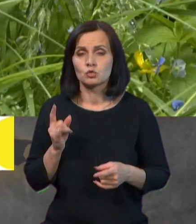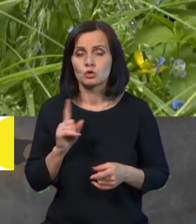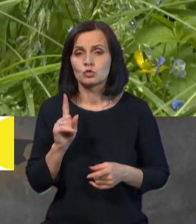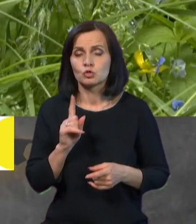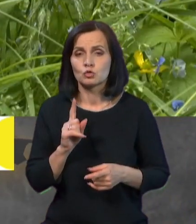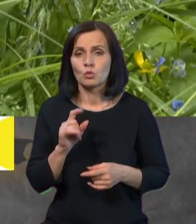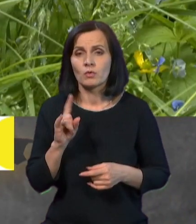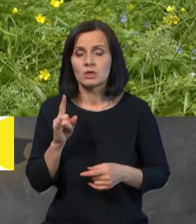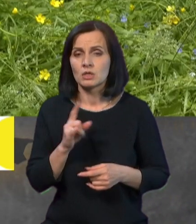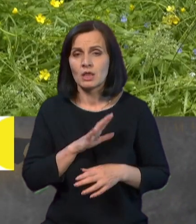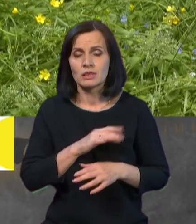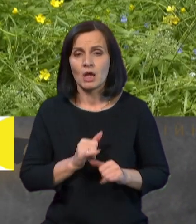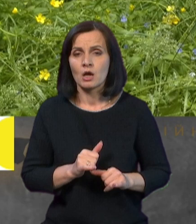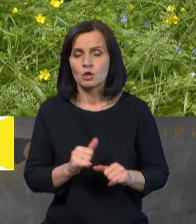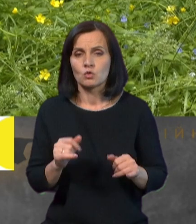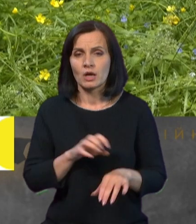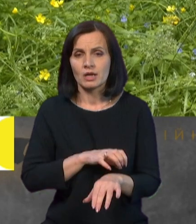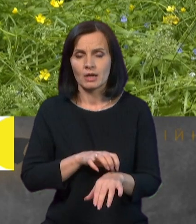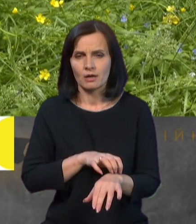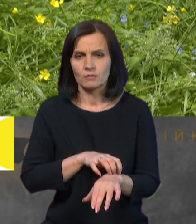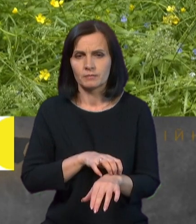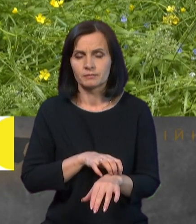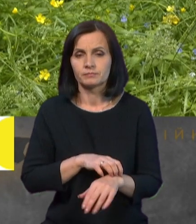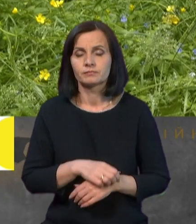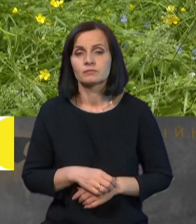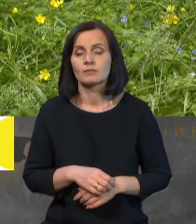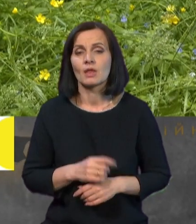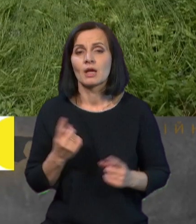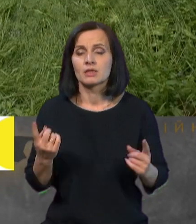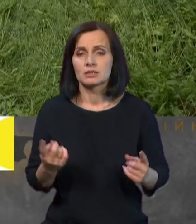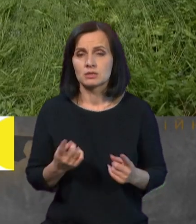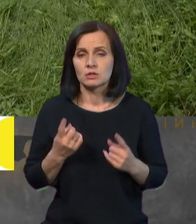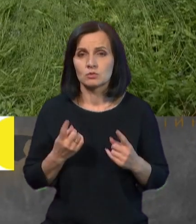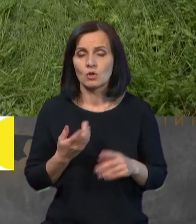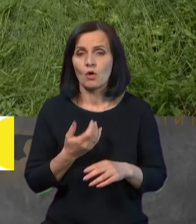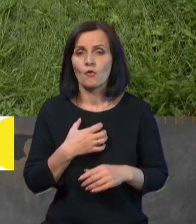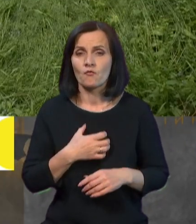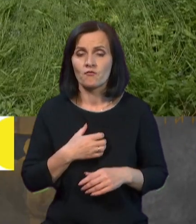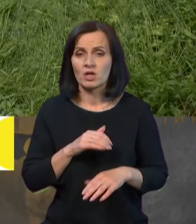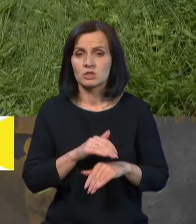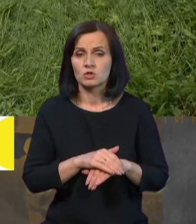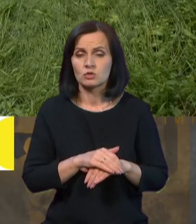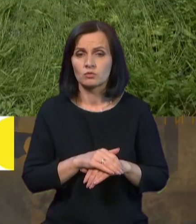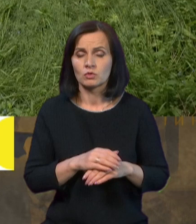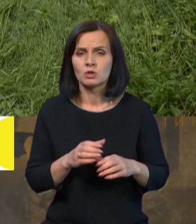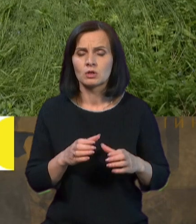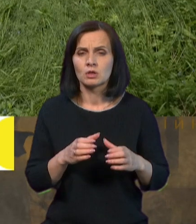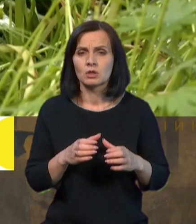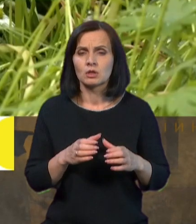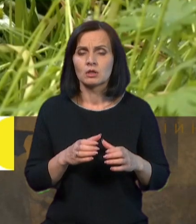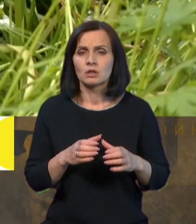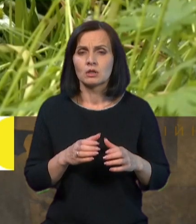дитині не розбудувалася алергічна реакція. Звичайно, важливим фактором в розвитку алергії